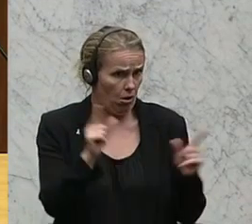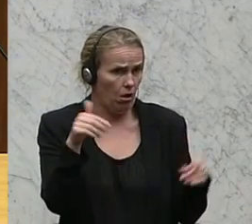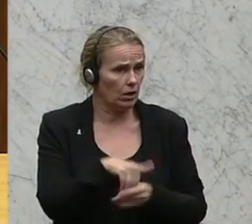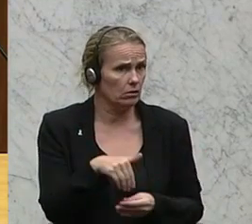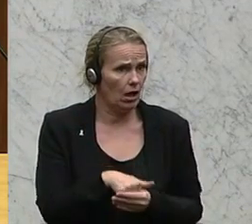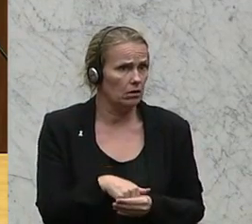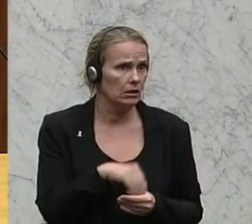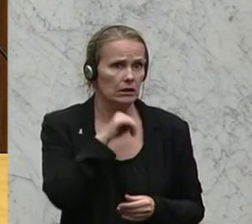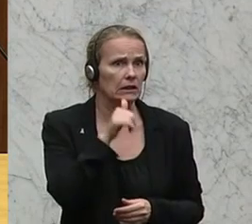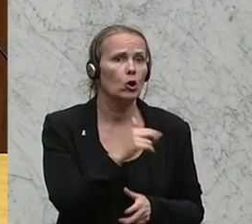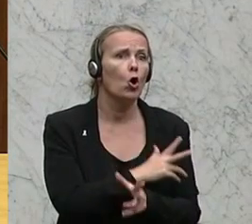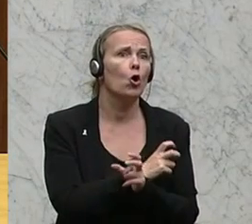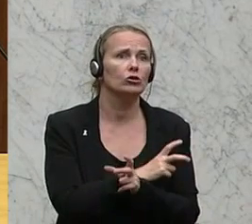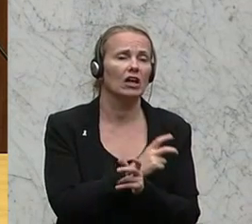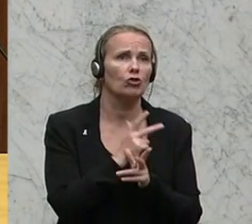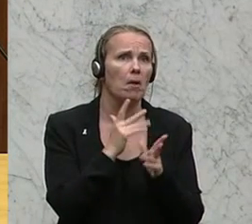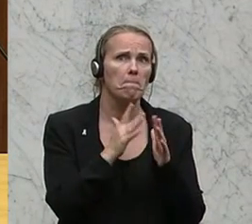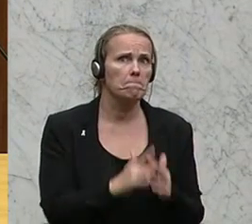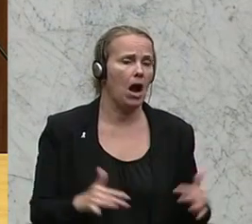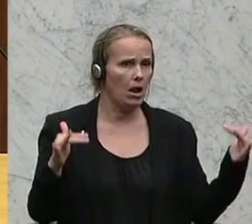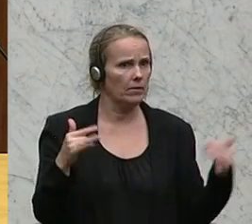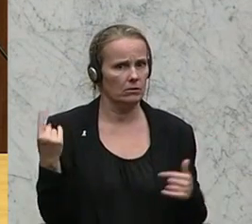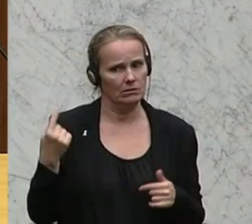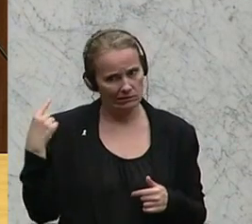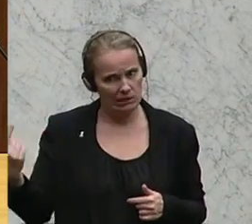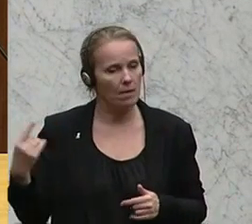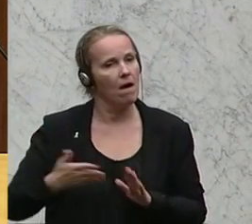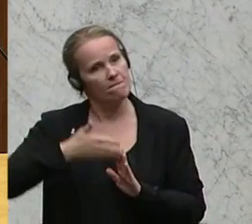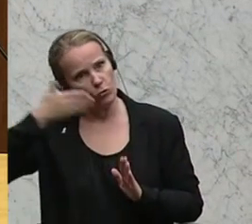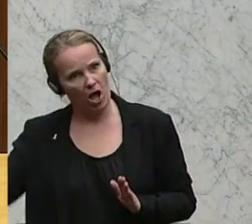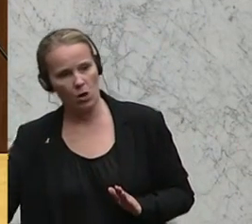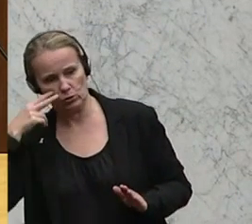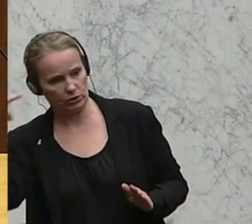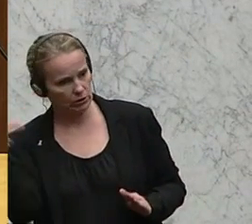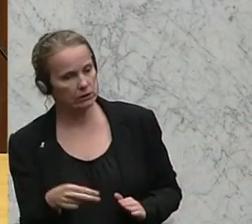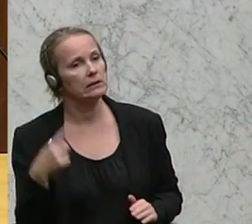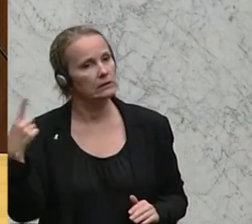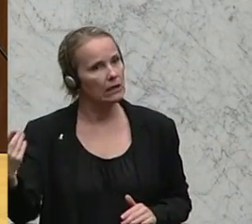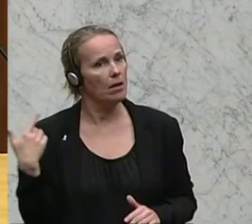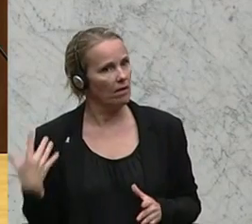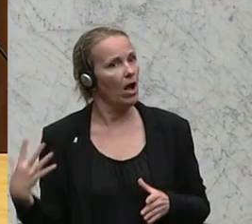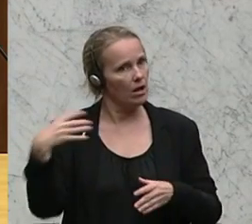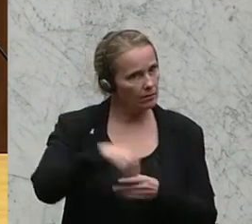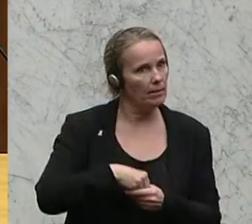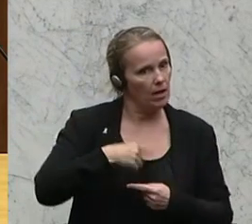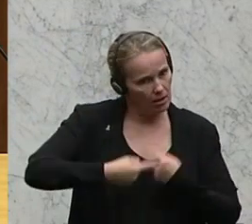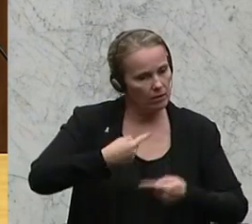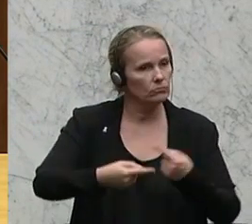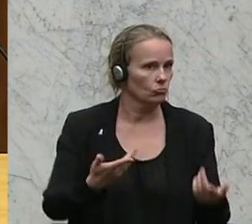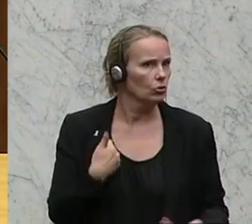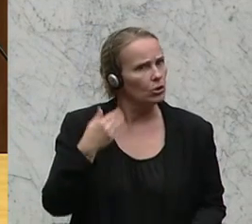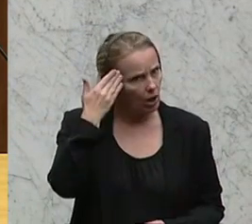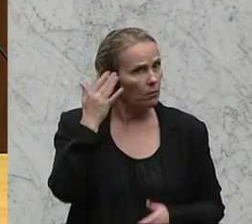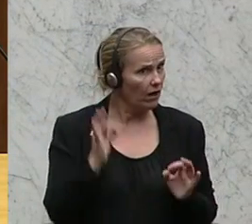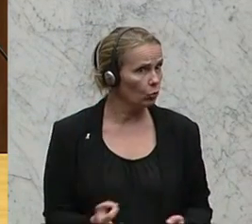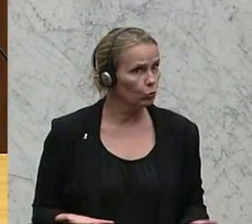Das ist kein österreichischer Parlamentarier, das ist jemand, der das von außen sieht, der mit eingebunden worden ist und ich glaube, das ist